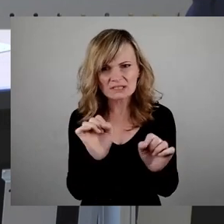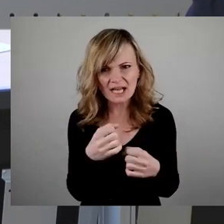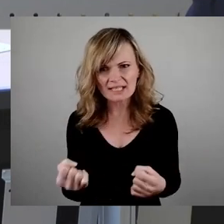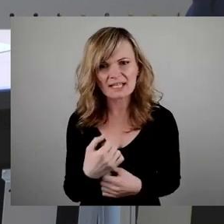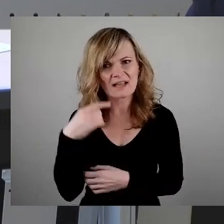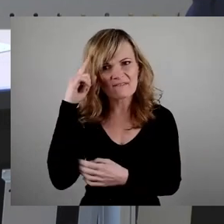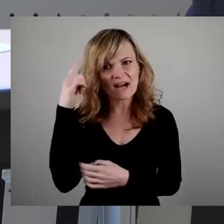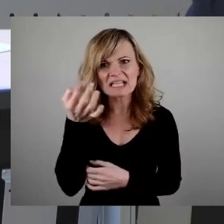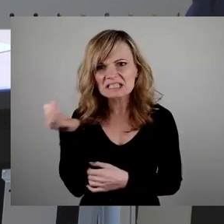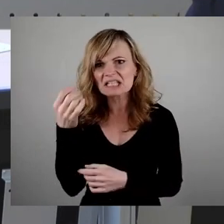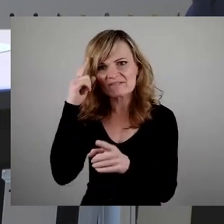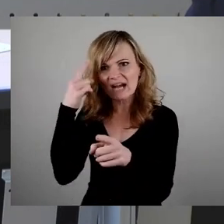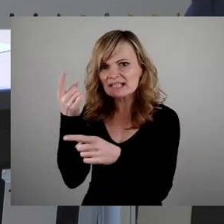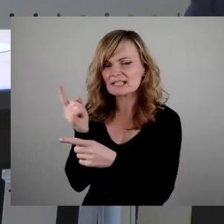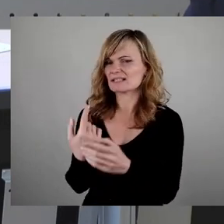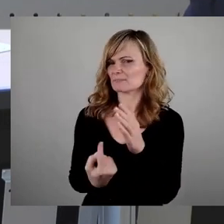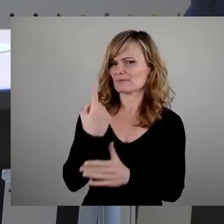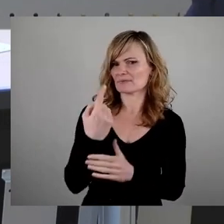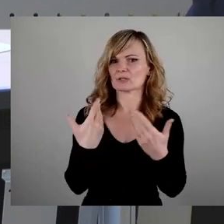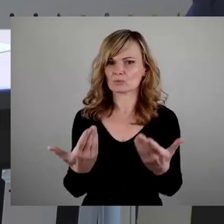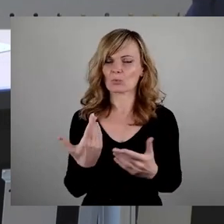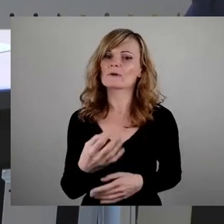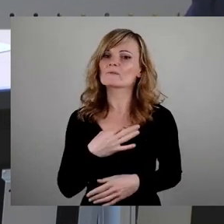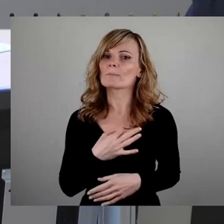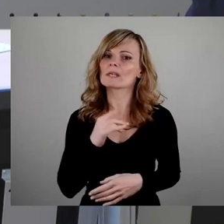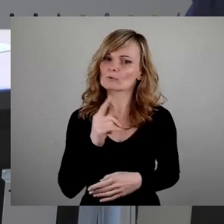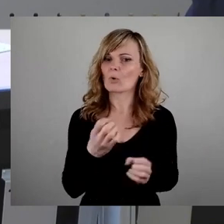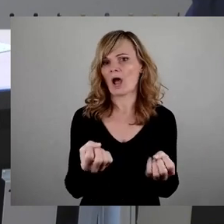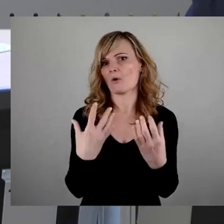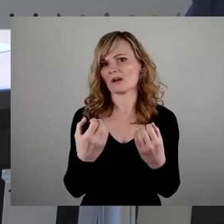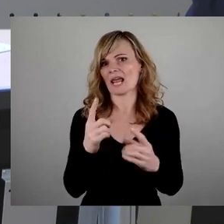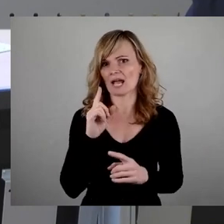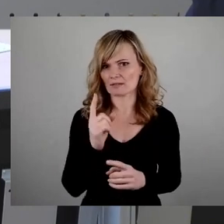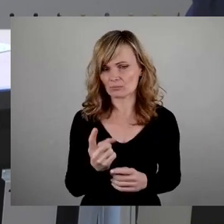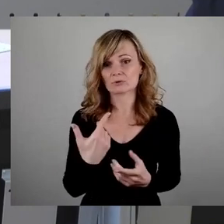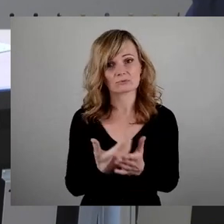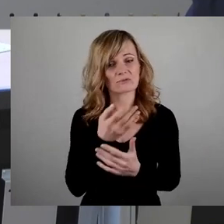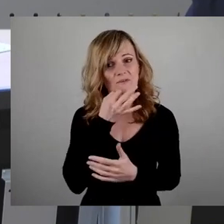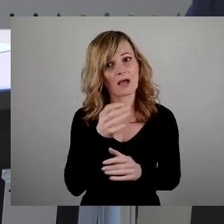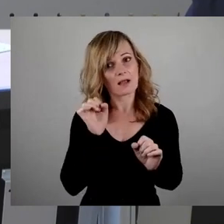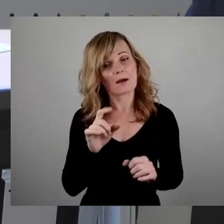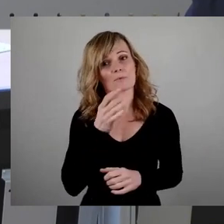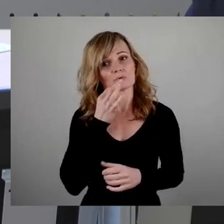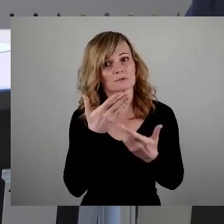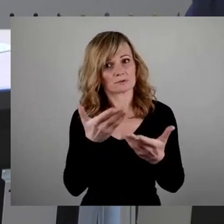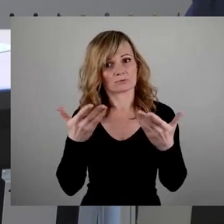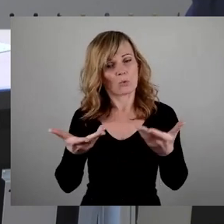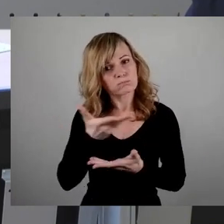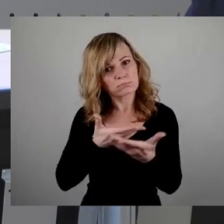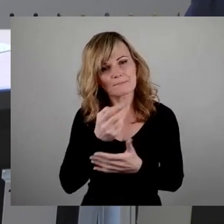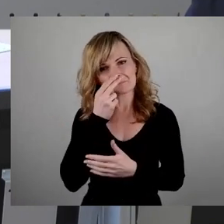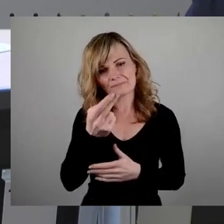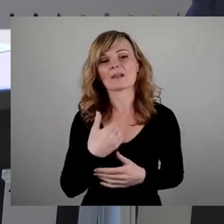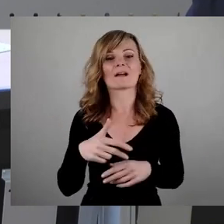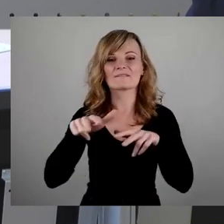Sache, die immer noch aufzuklären ist aus meiner Sicht und Fragen, die man sich stellen kann und muss an der Stelle, weiß denn die Verwaltung